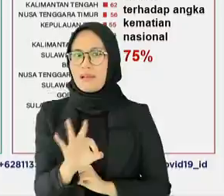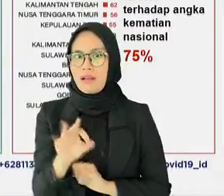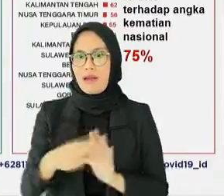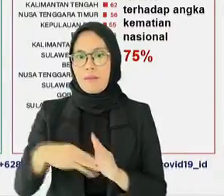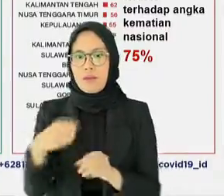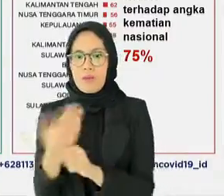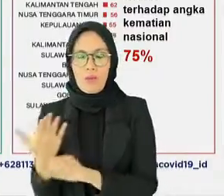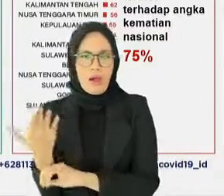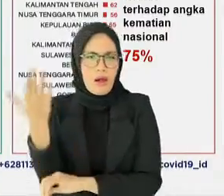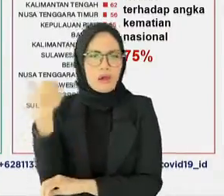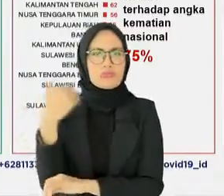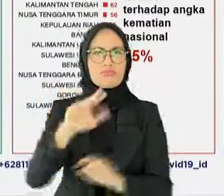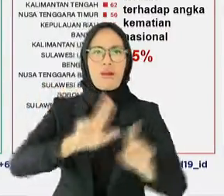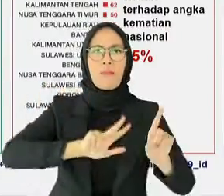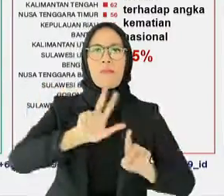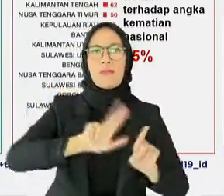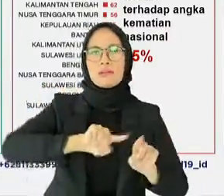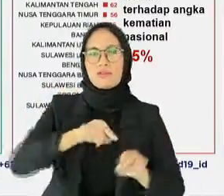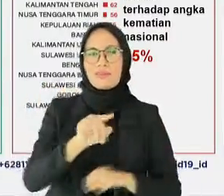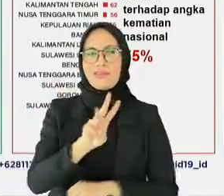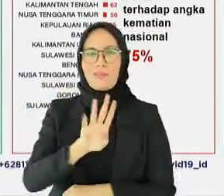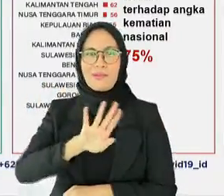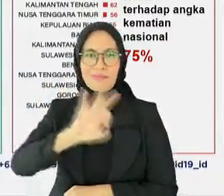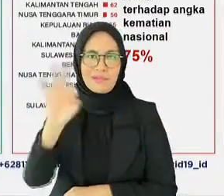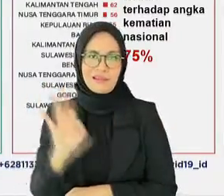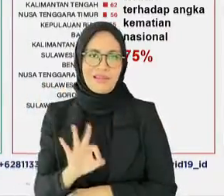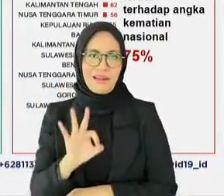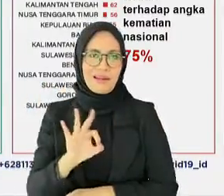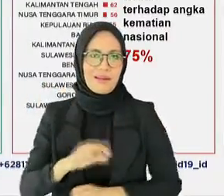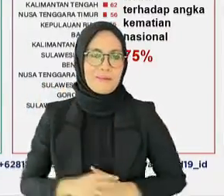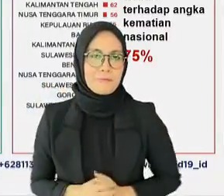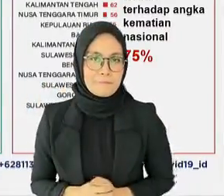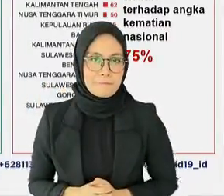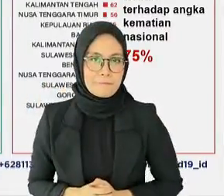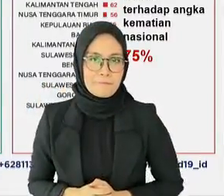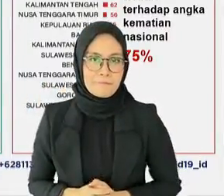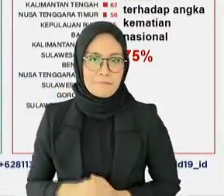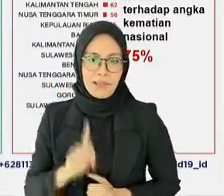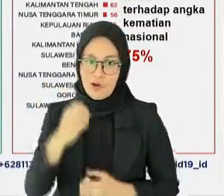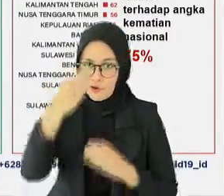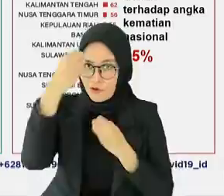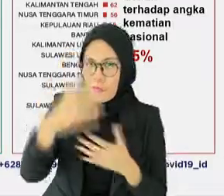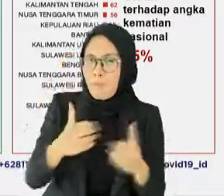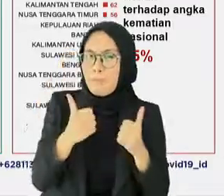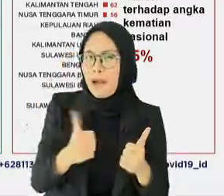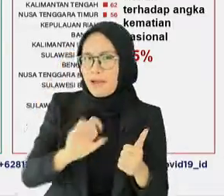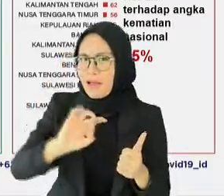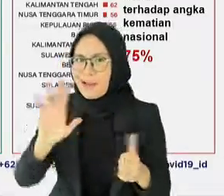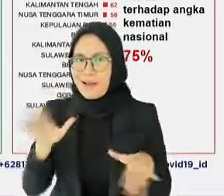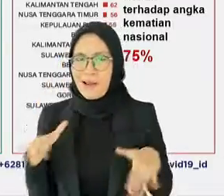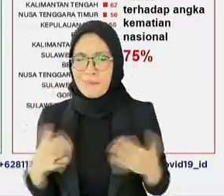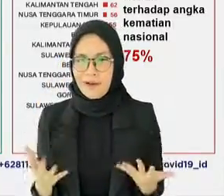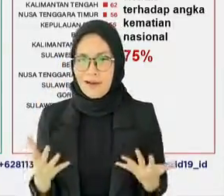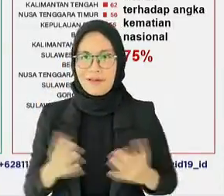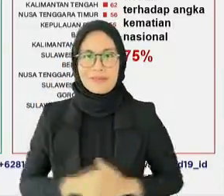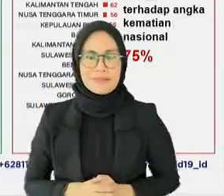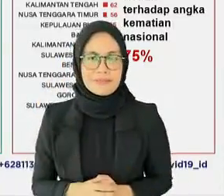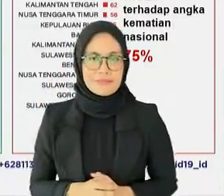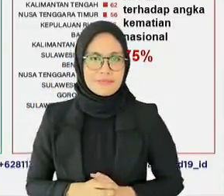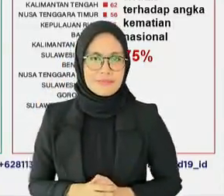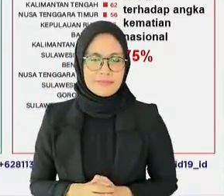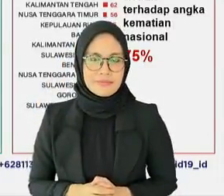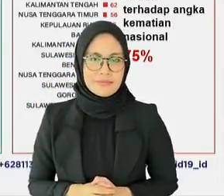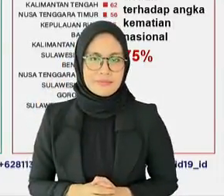18,34 persen. Kabar baik yang lain yang juga perlu untuk terus